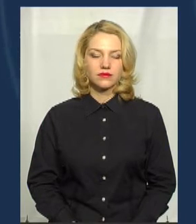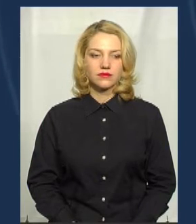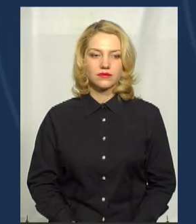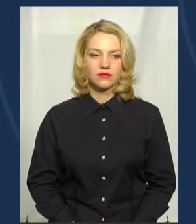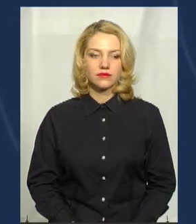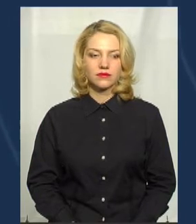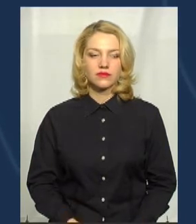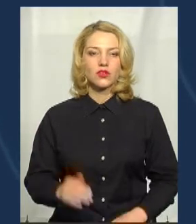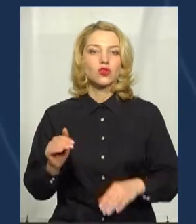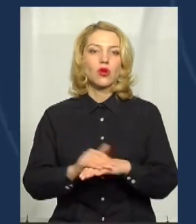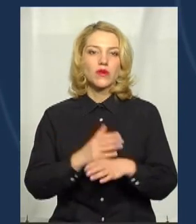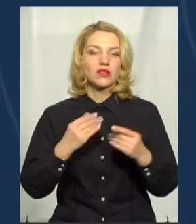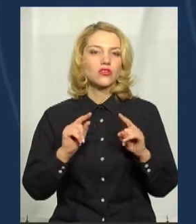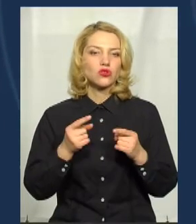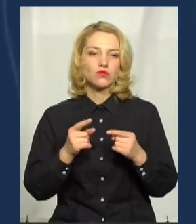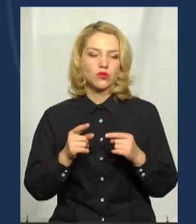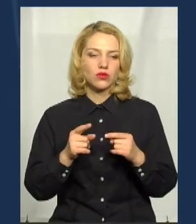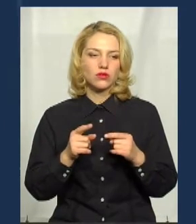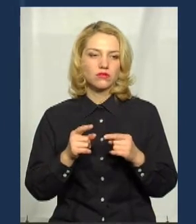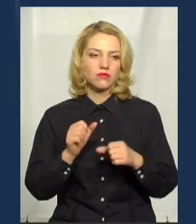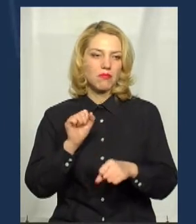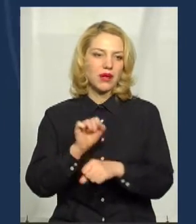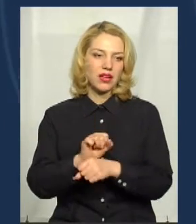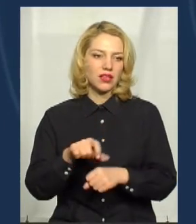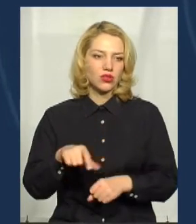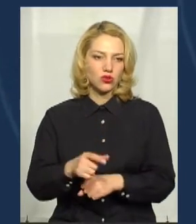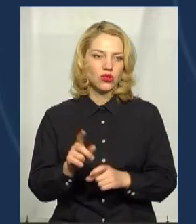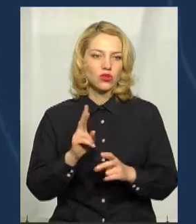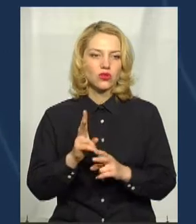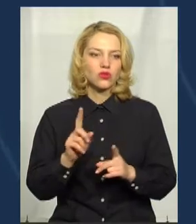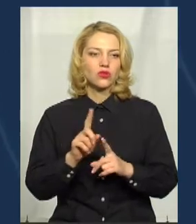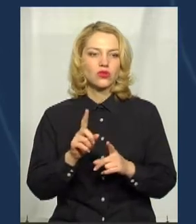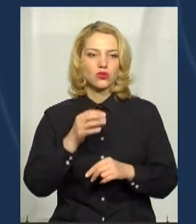Доброго дня! А чобу перекрило? Що таке? Хто скаже щось, два слова?